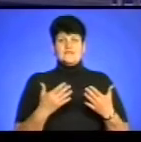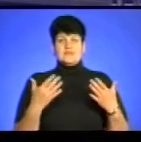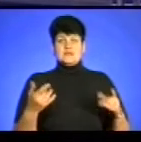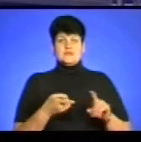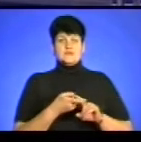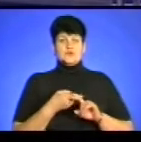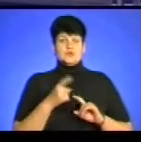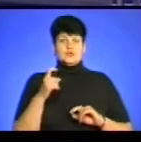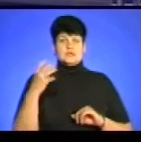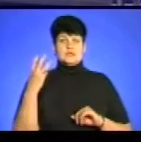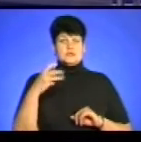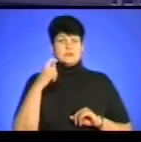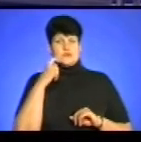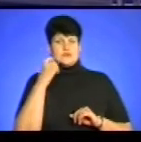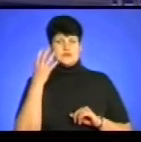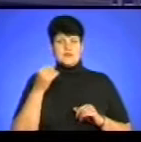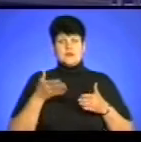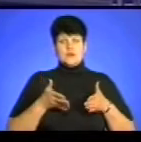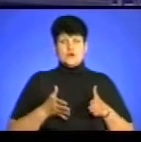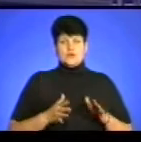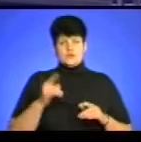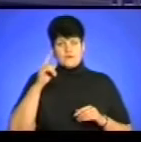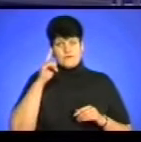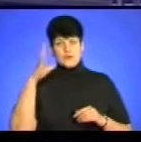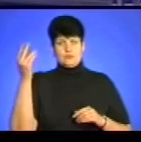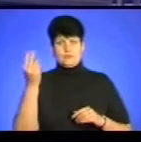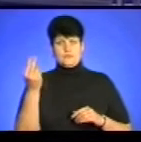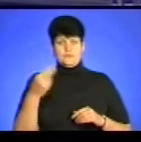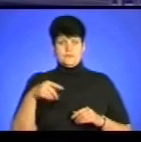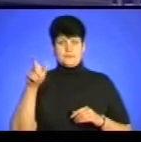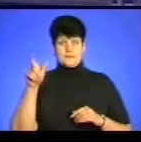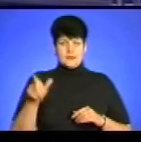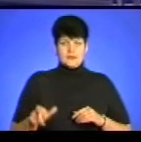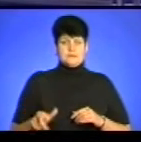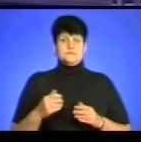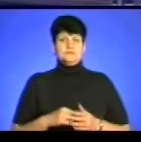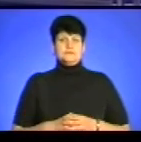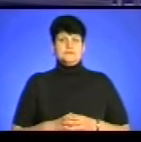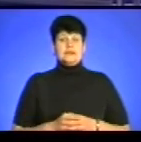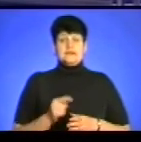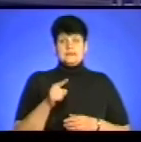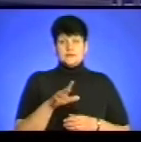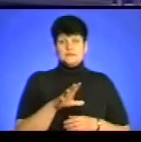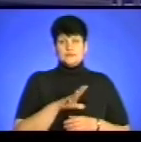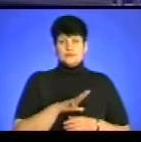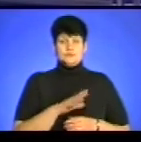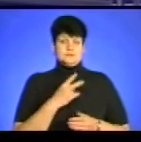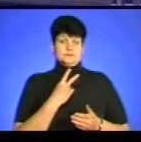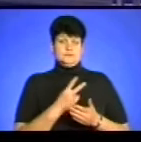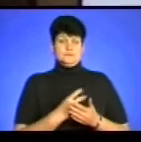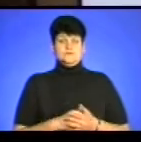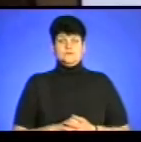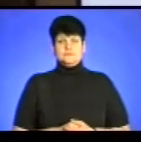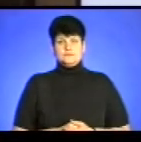нагоди 130-річчя від дня народження відомого живописця, педагога, майстра ліричного пейзажу. Там побувала наша Анжела Шова.